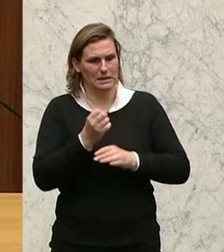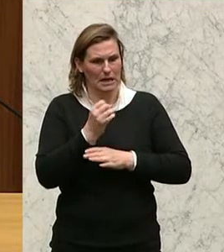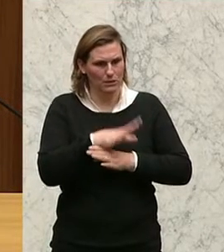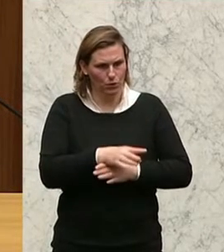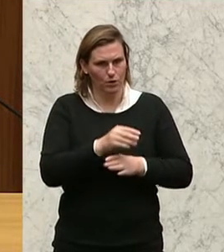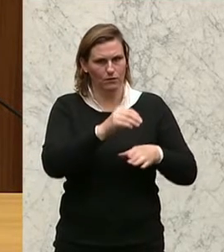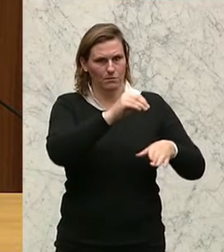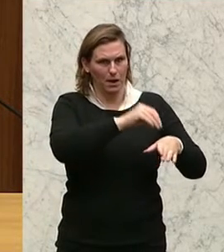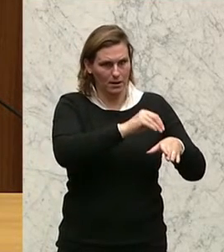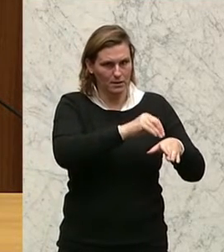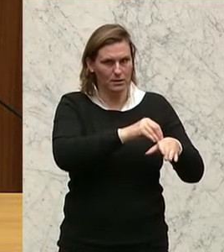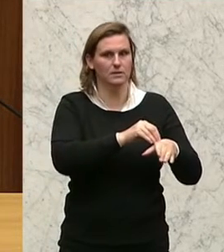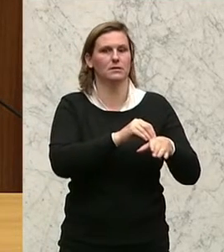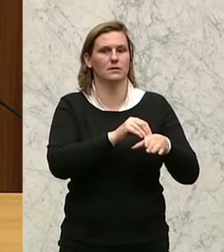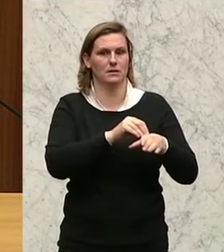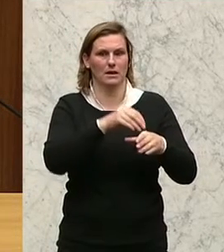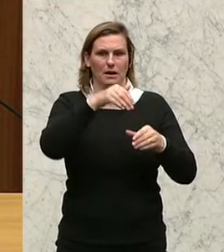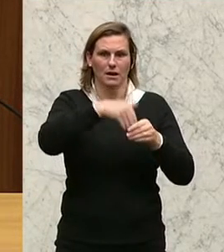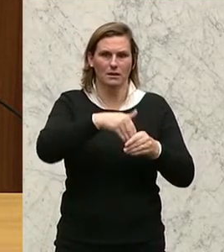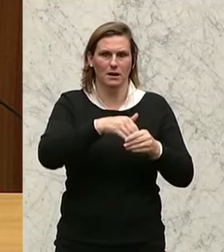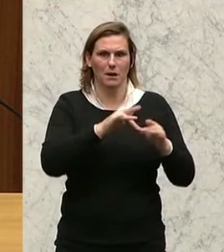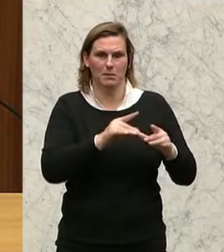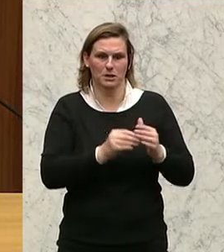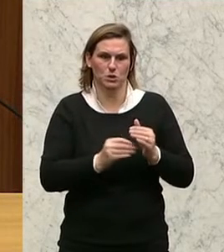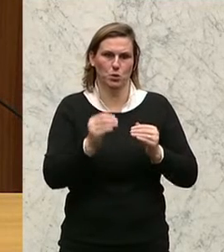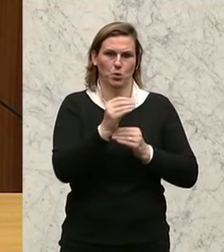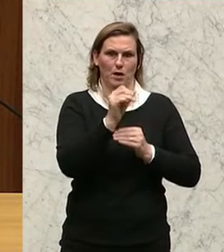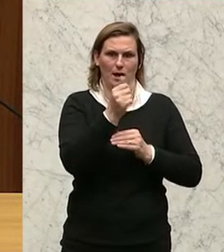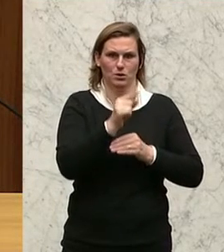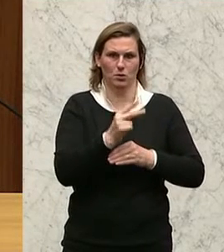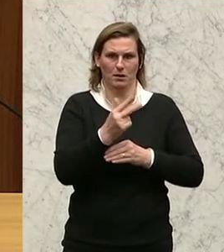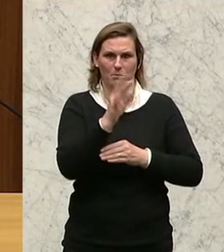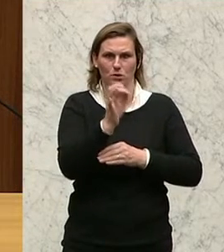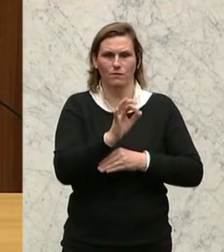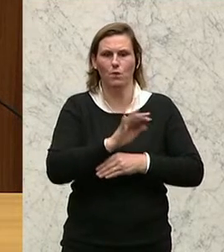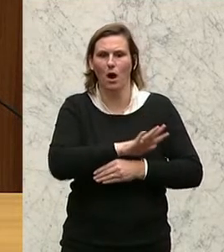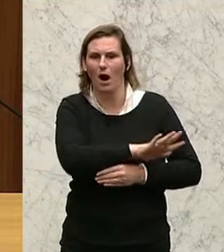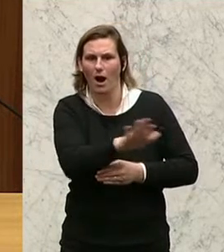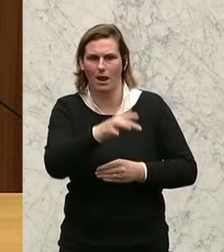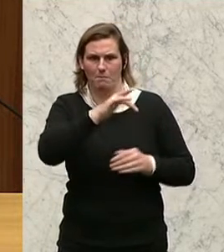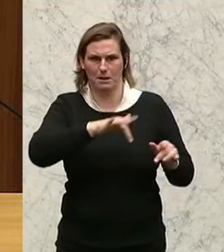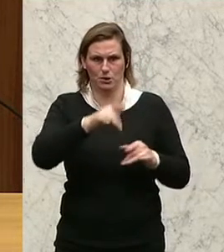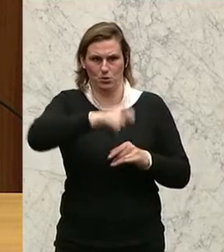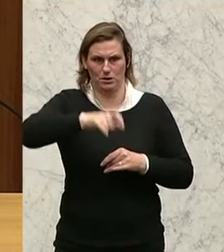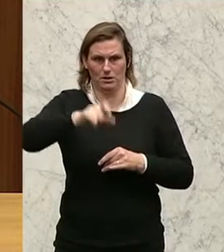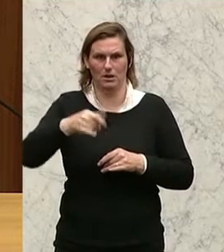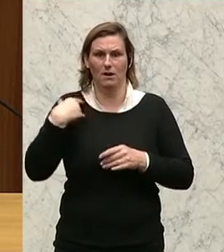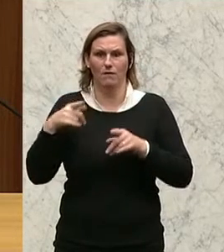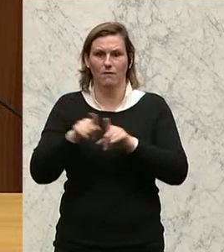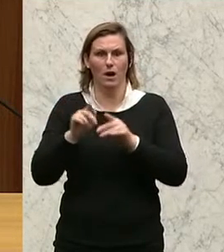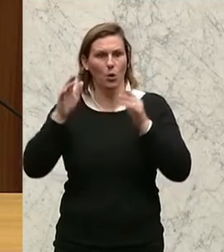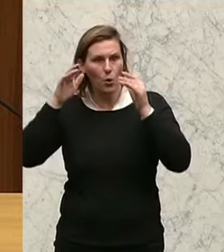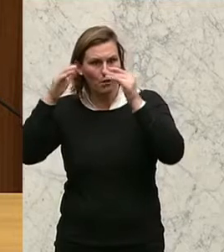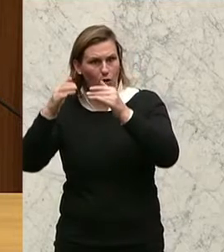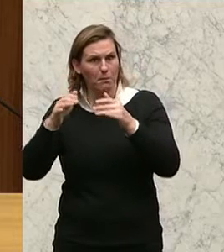zuzuleiten, der vorsieht, dass eine Pensionserhöhung von 1,3 Prozent für alle Pensionisten, das ist auch das, was der ÖVP